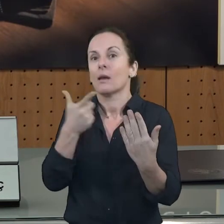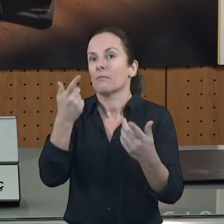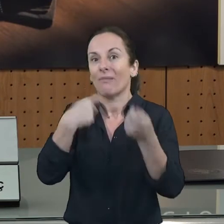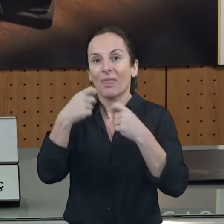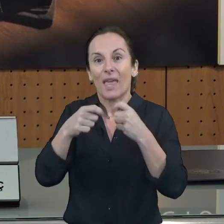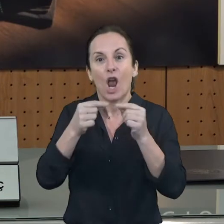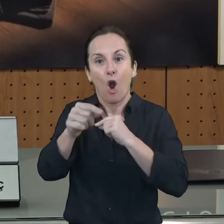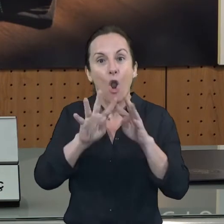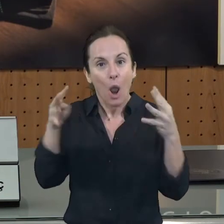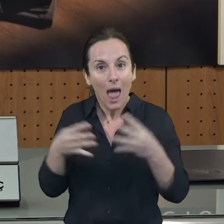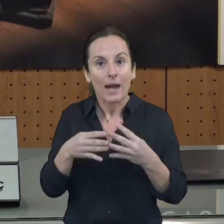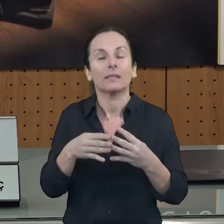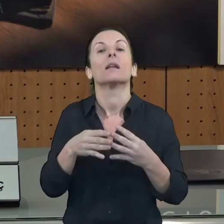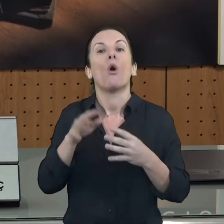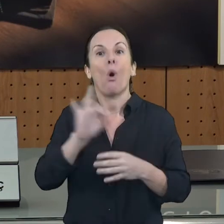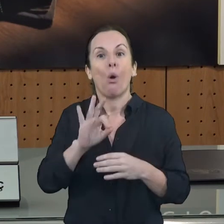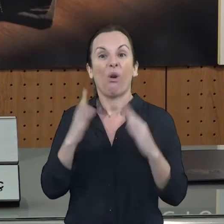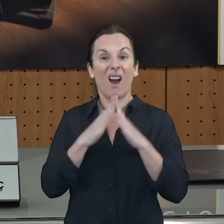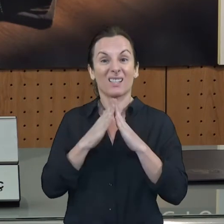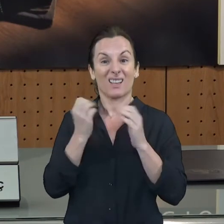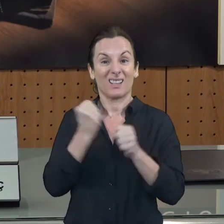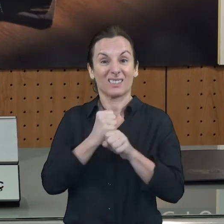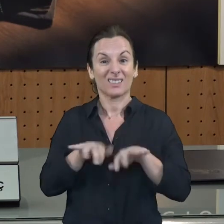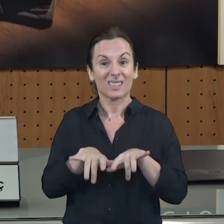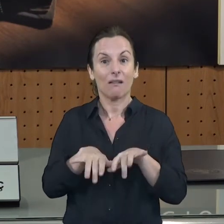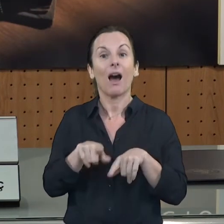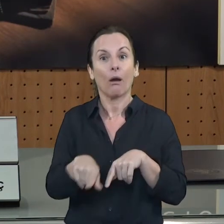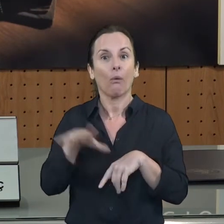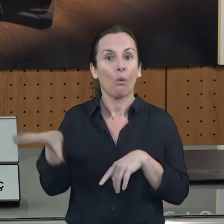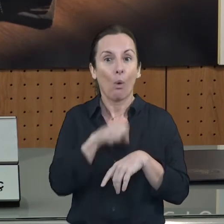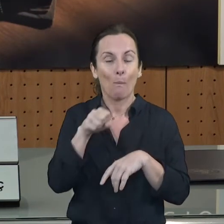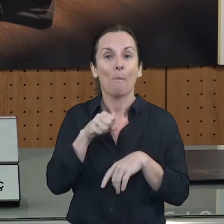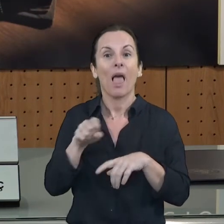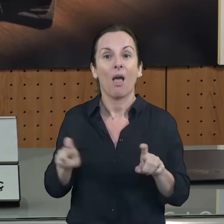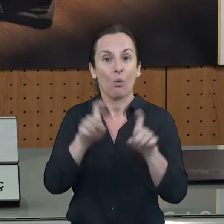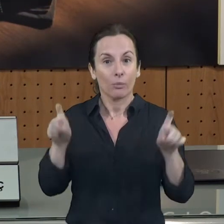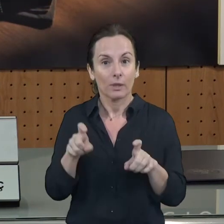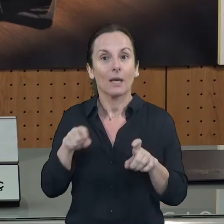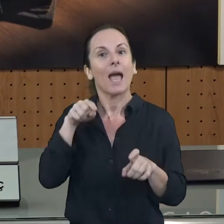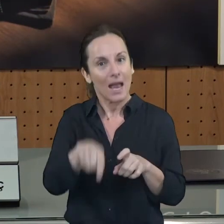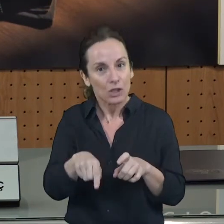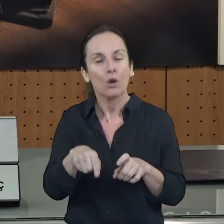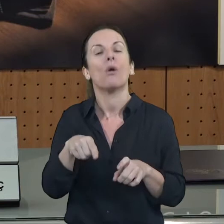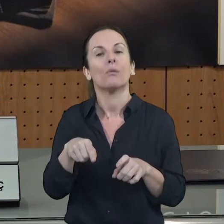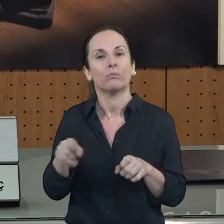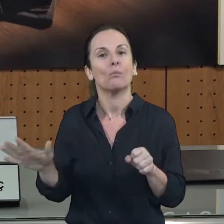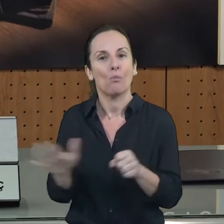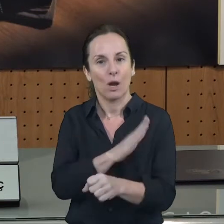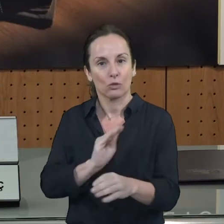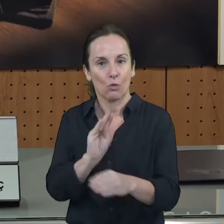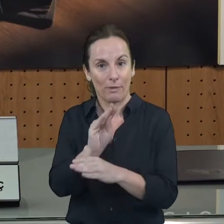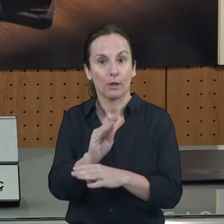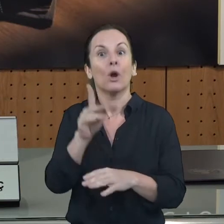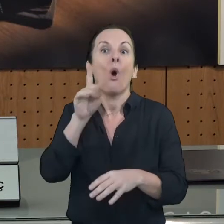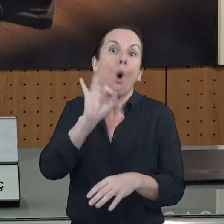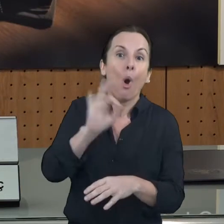partir d'ara en la nova situació i, per tant, adaptar els negocis i la nova situació que es pugui derivar a partir d'ara. L'import màxim